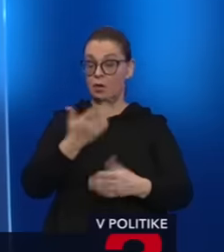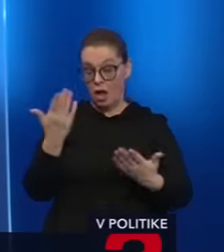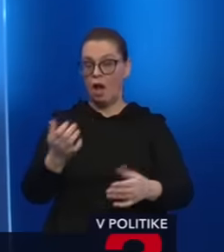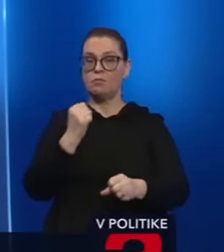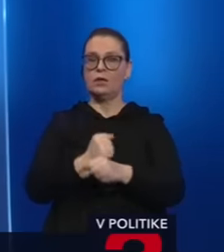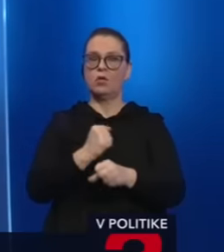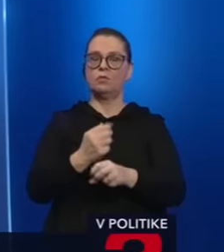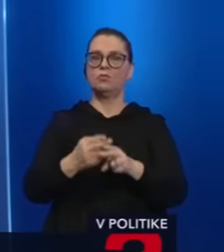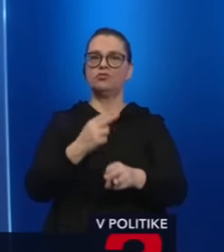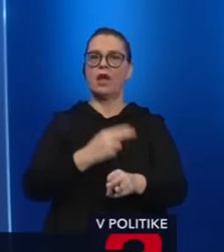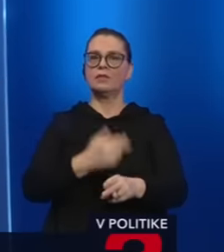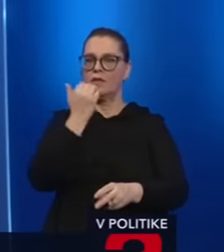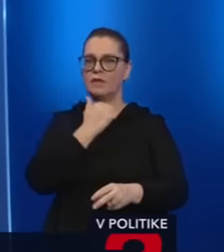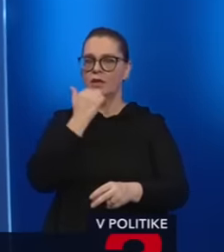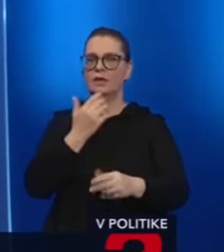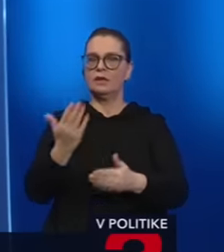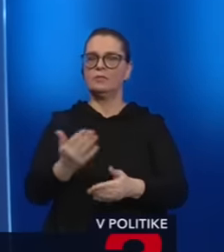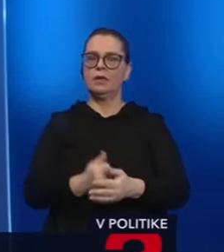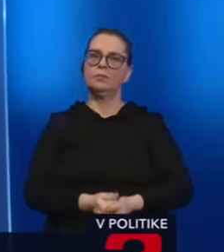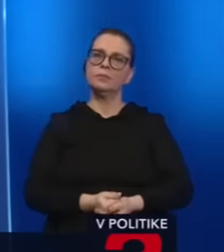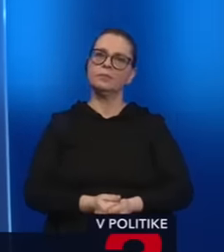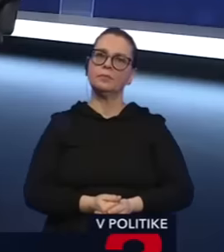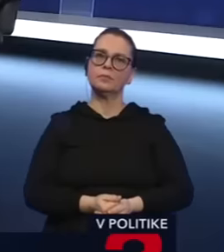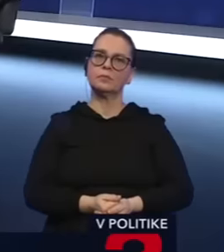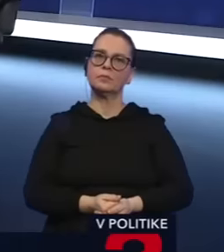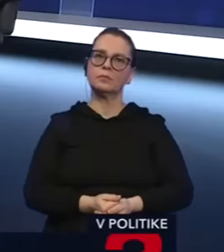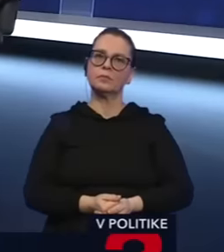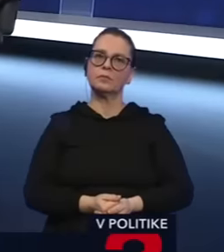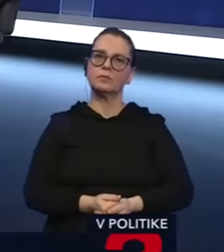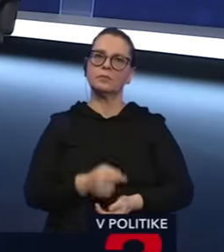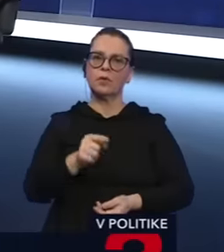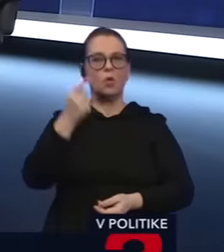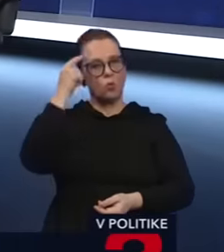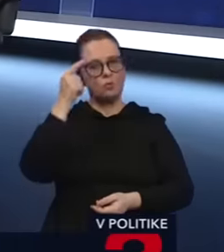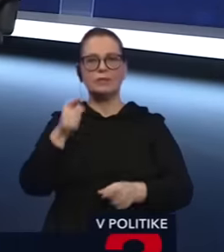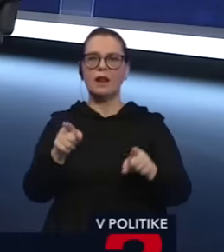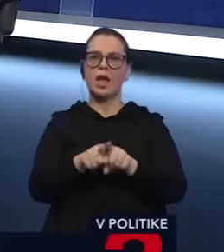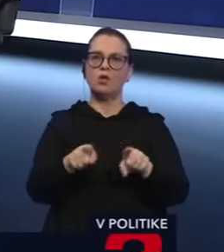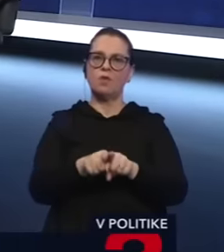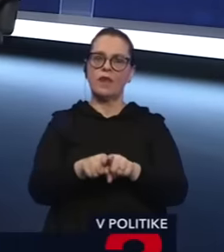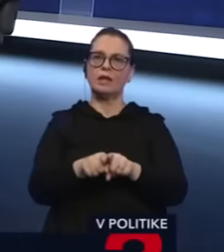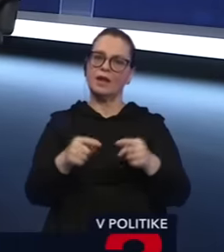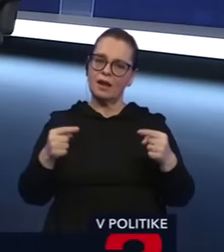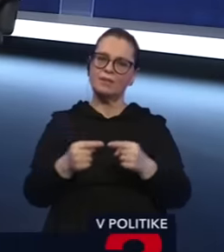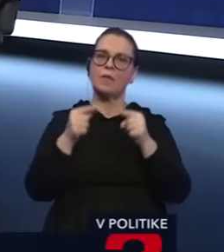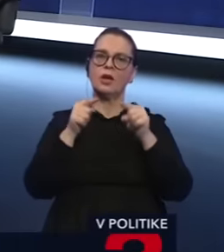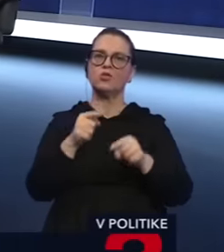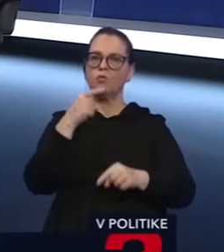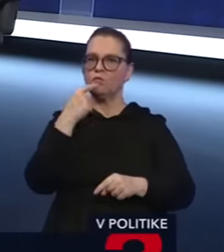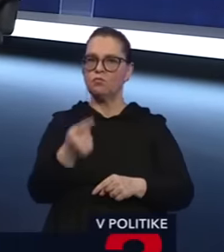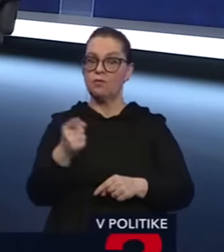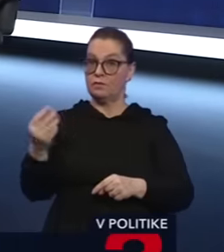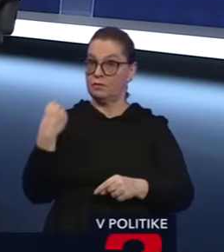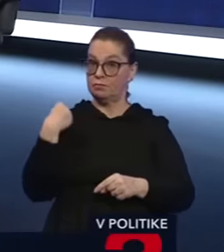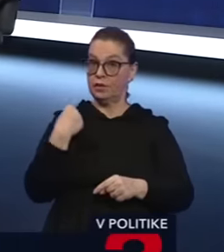firmy. tomto, ten úmysel je rovnaký, keď to poviem. Ale napriek tomu vám poviem, keď sa